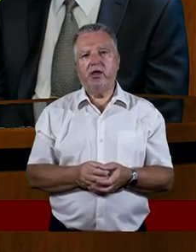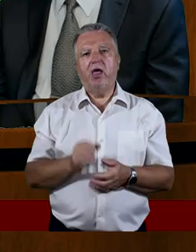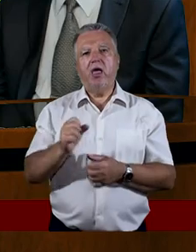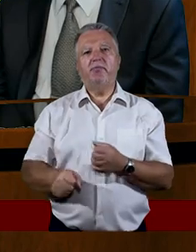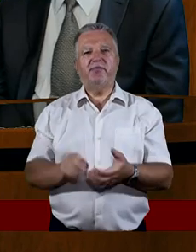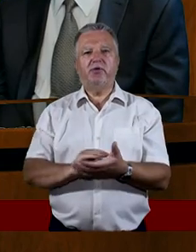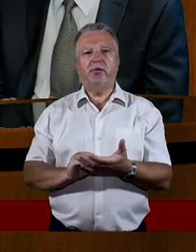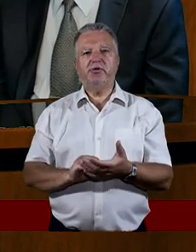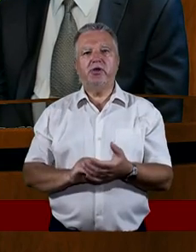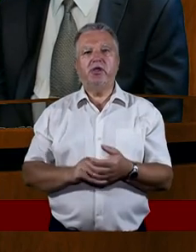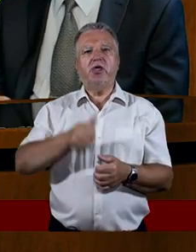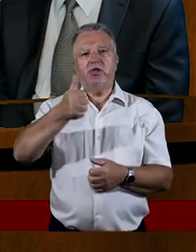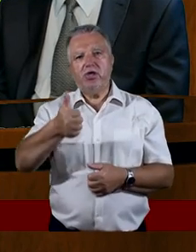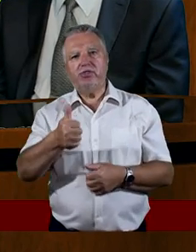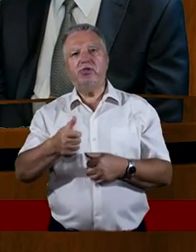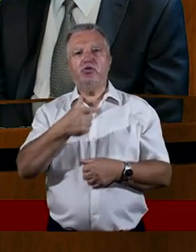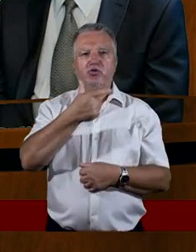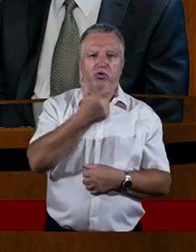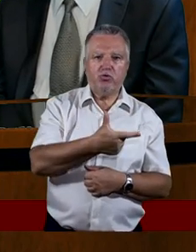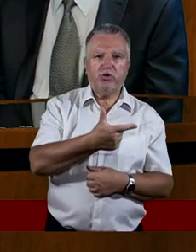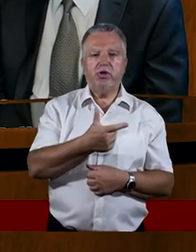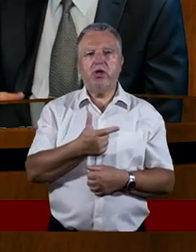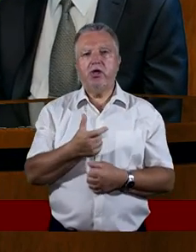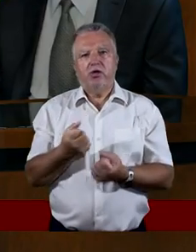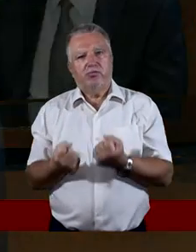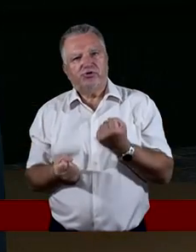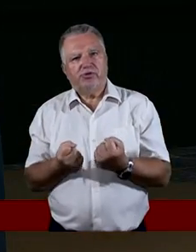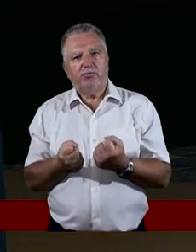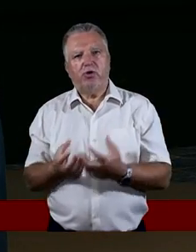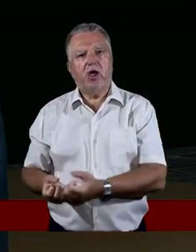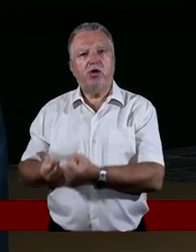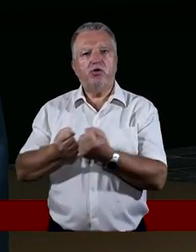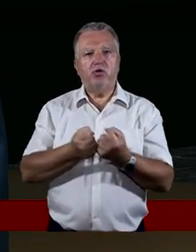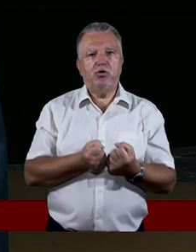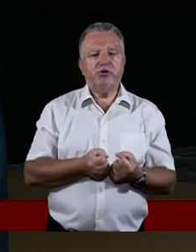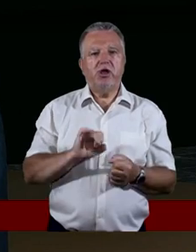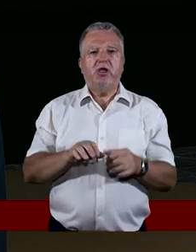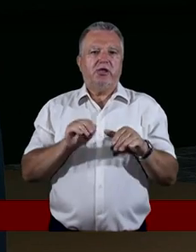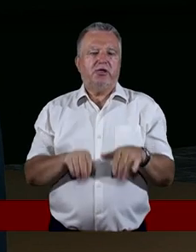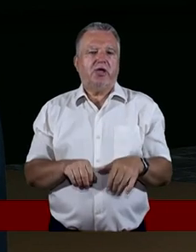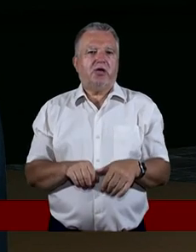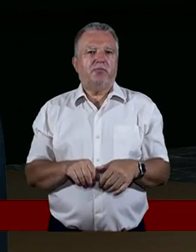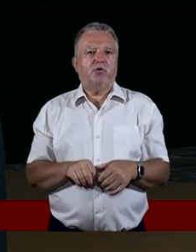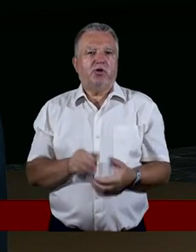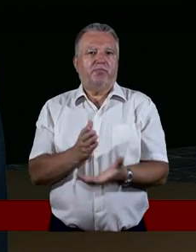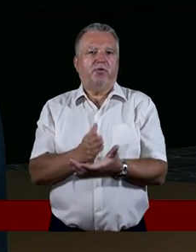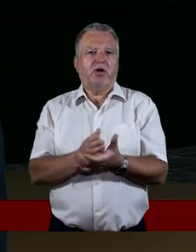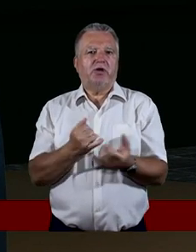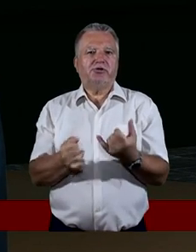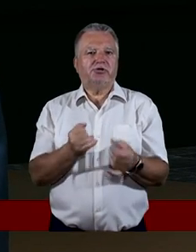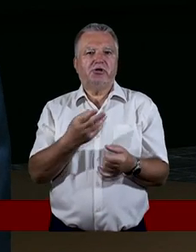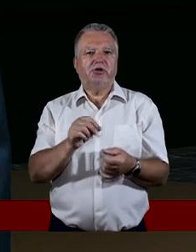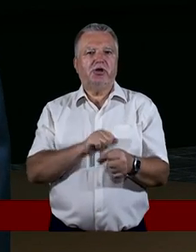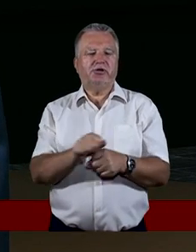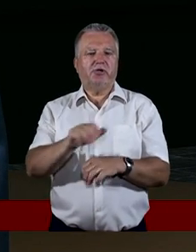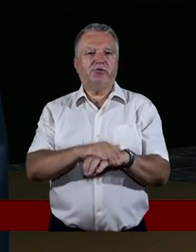Galacjana napisał jedni drugich brzemiona noście. No jak mogę nieść brzemień, skoro się nie zaprzyjaźnię? Nie będę wiedział,